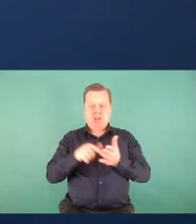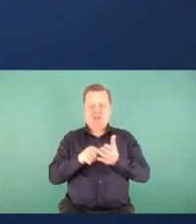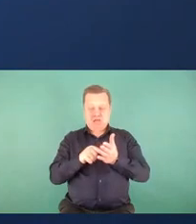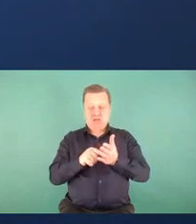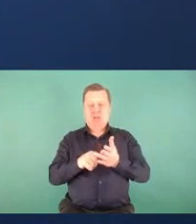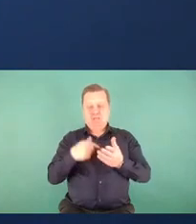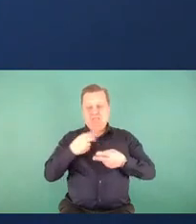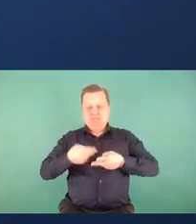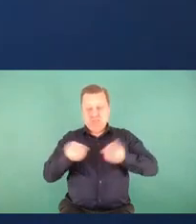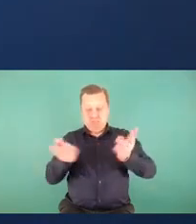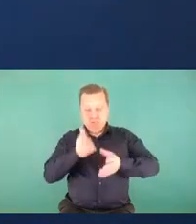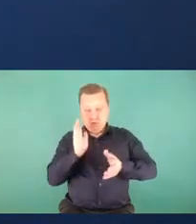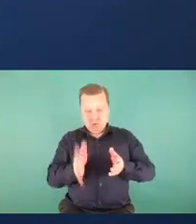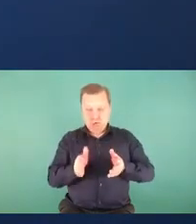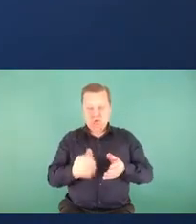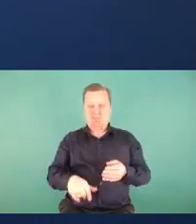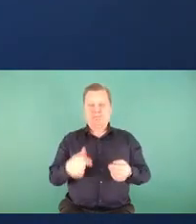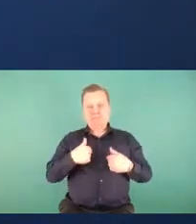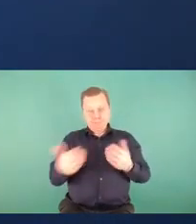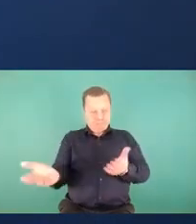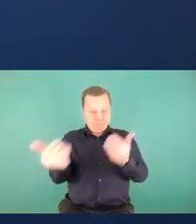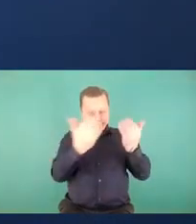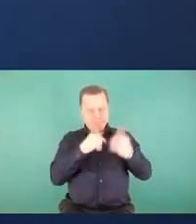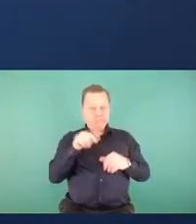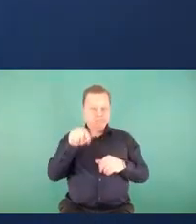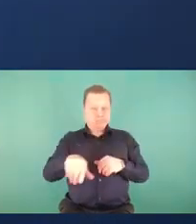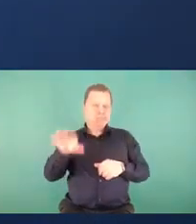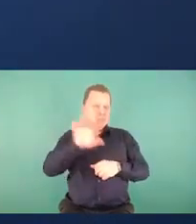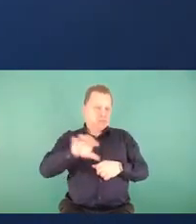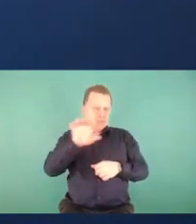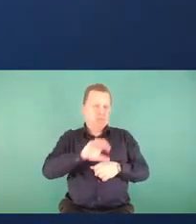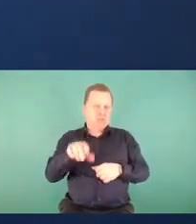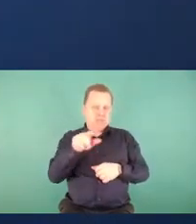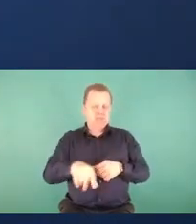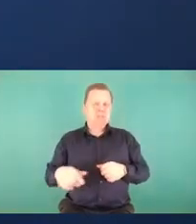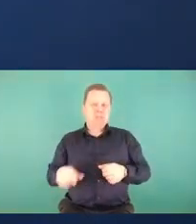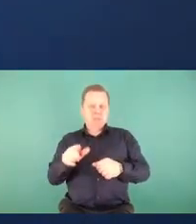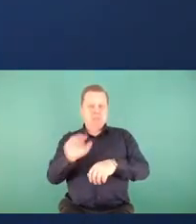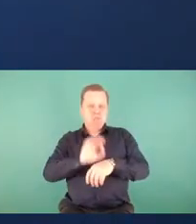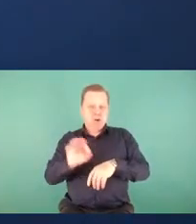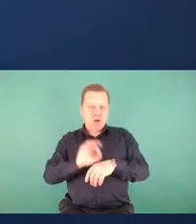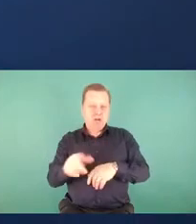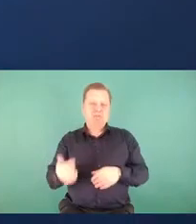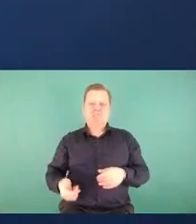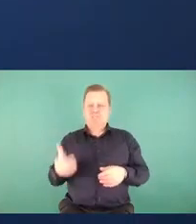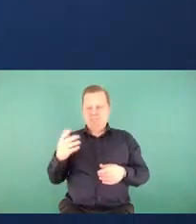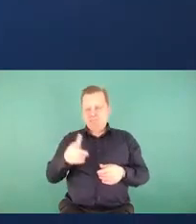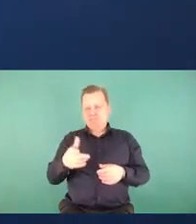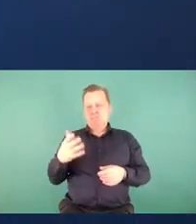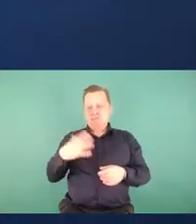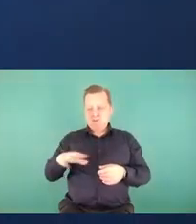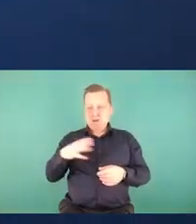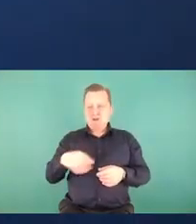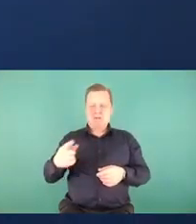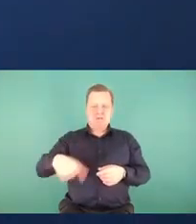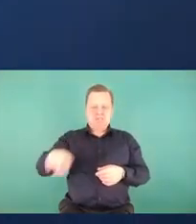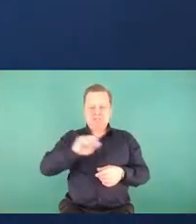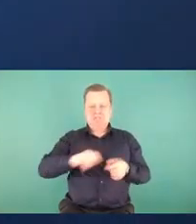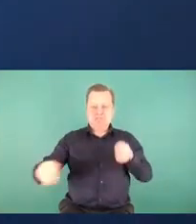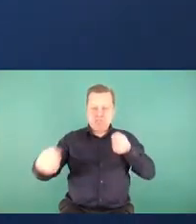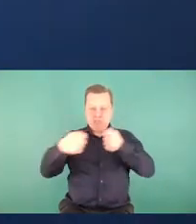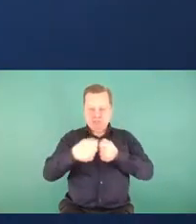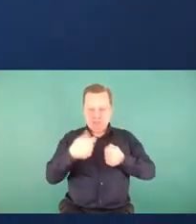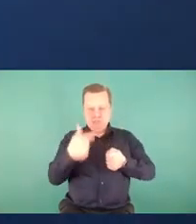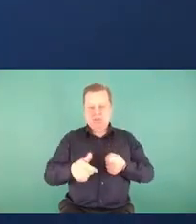Zachęcamy do tego, żebyście Państwo śledzili aktywność w ramach projektu i byli, wspólnie tworzyli z nami tę